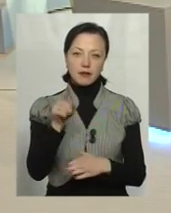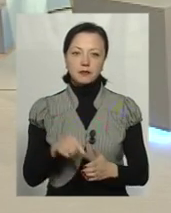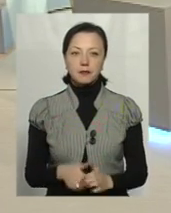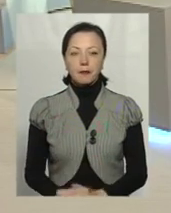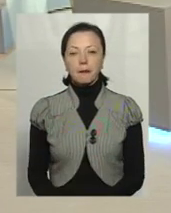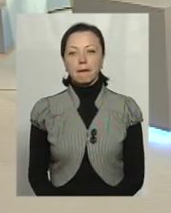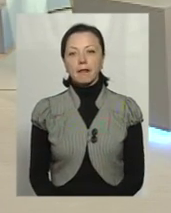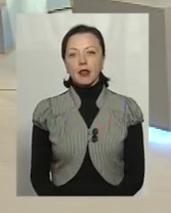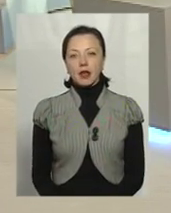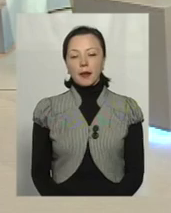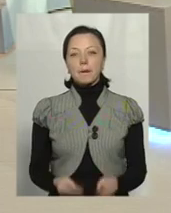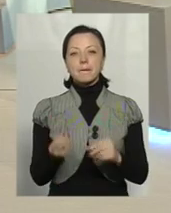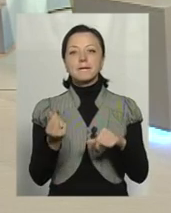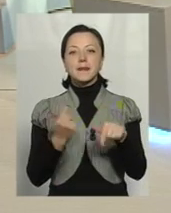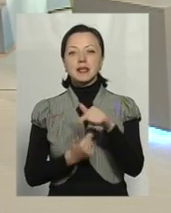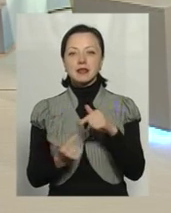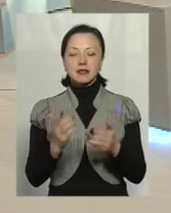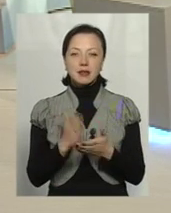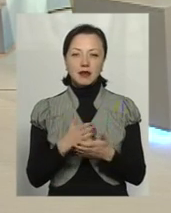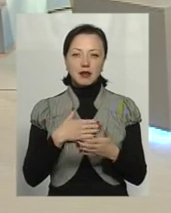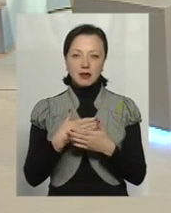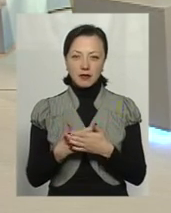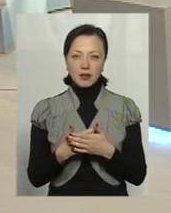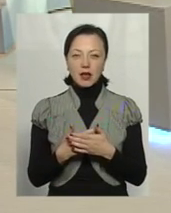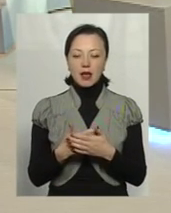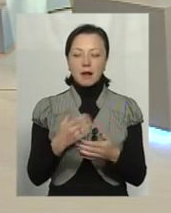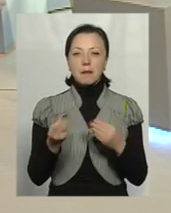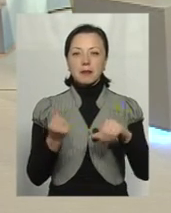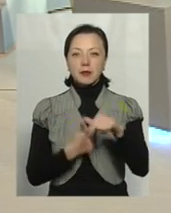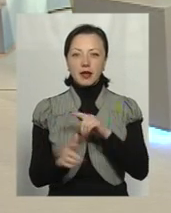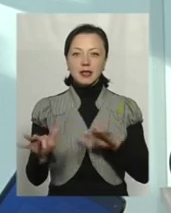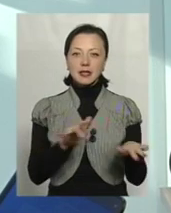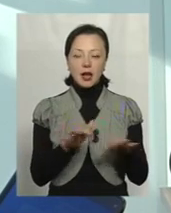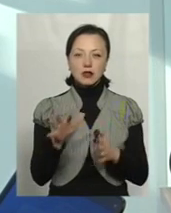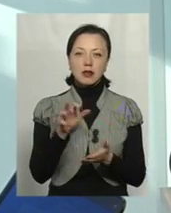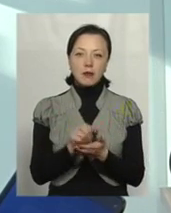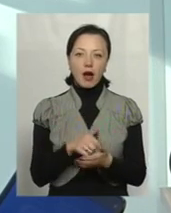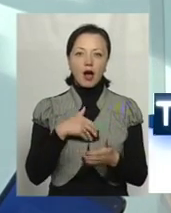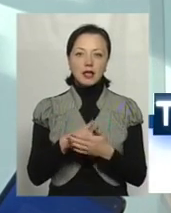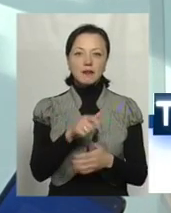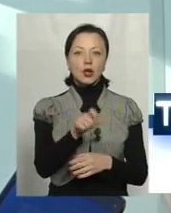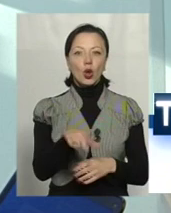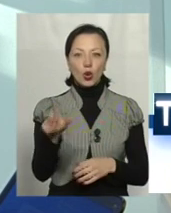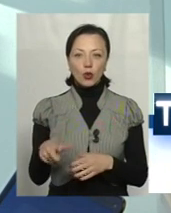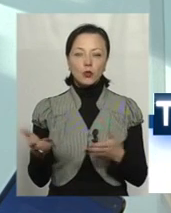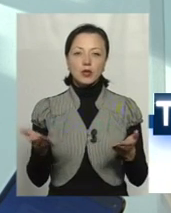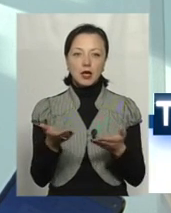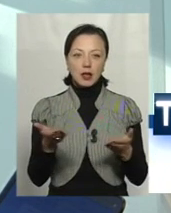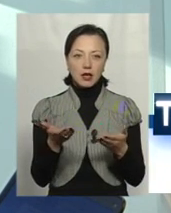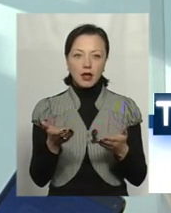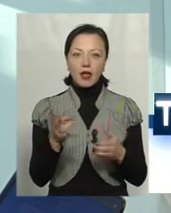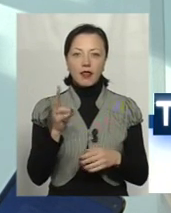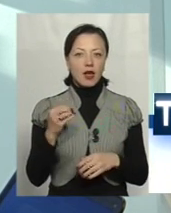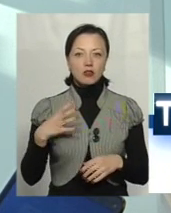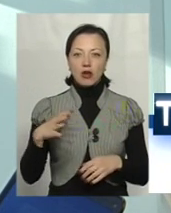Розумієте, бізнес сам по собі, він і активний. Тобто підприємницькою діяльності вже займаються активні люди, які не